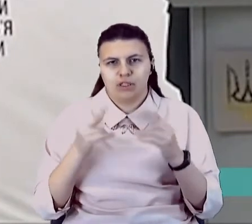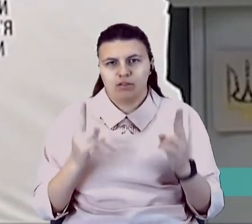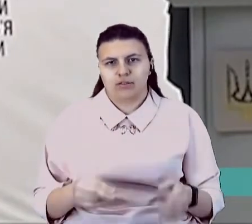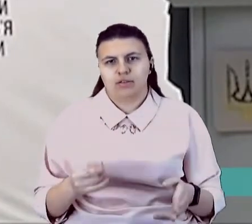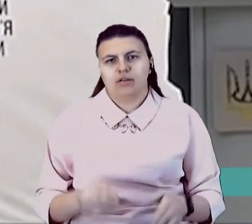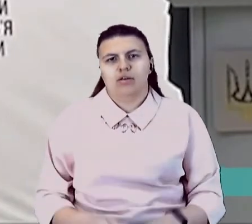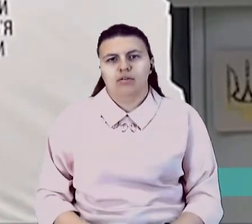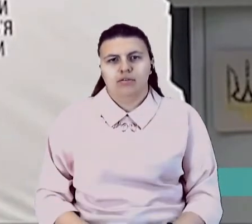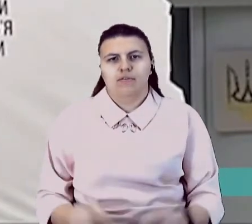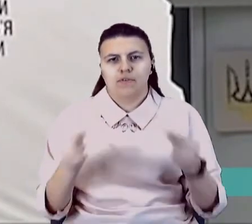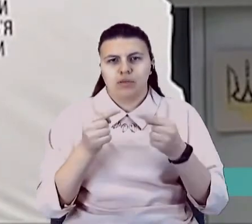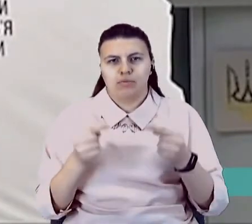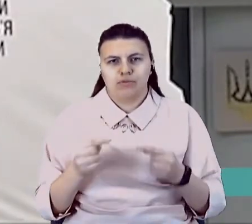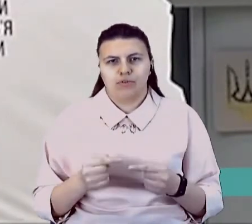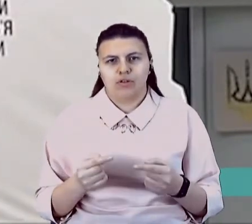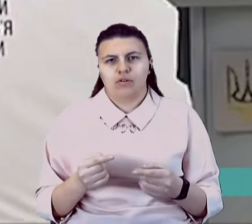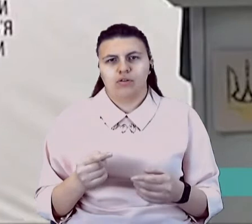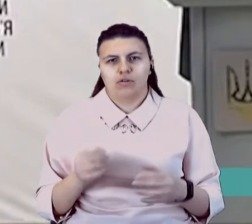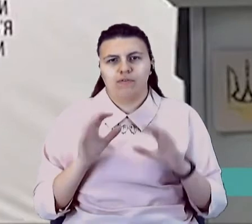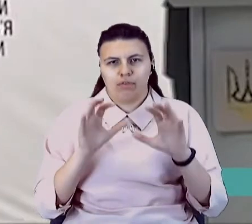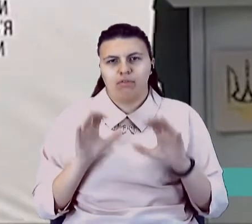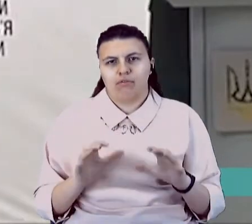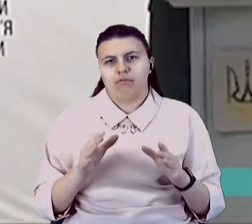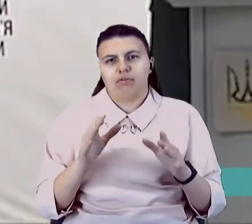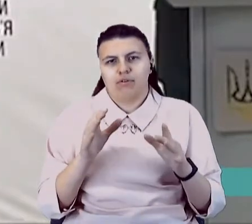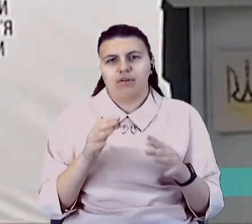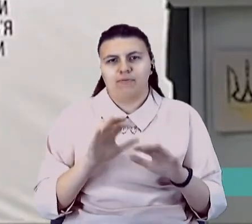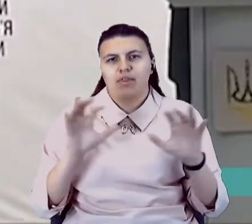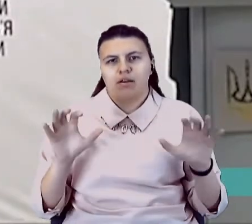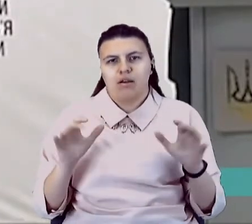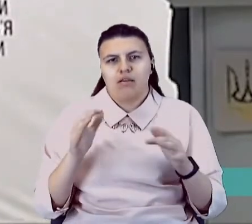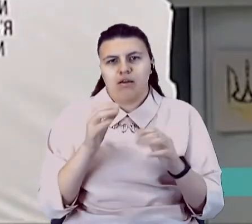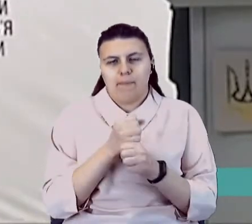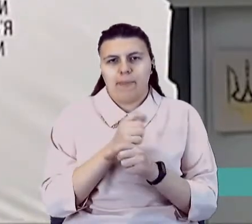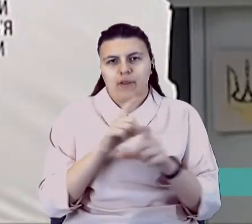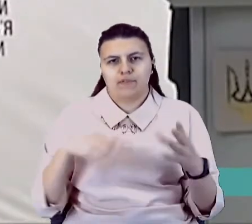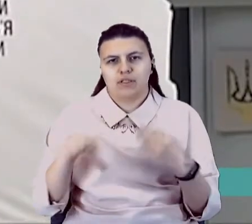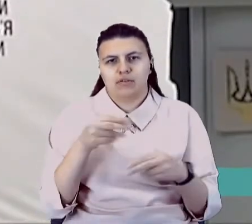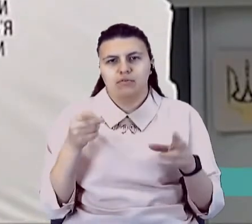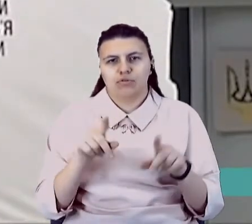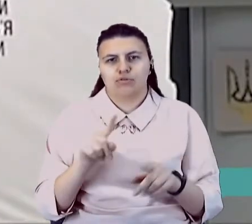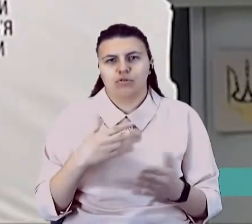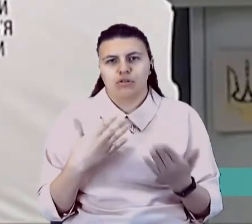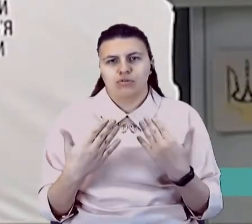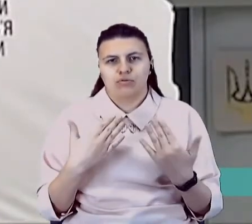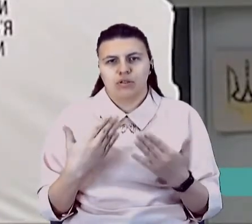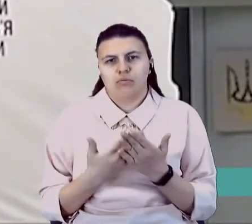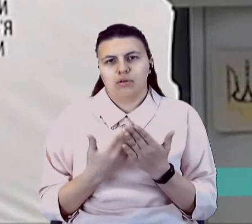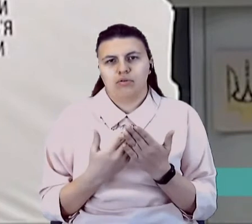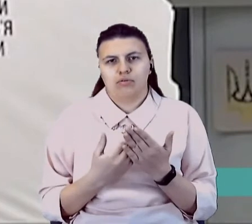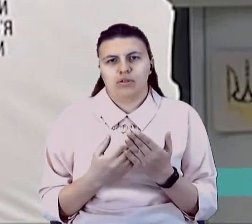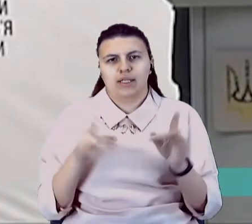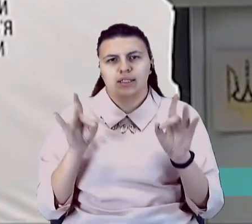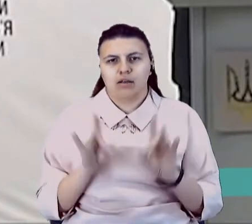відповідно, ветеринарні аптеки. Все решта, все, що стосується, наприклад, тих же самих ресторанів,